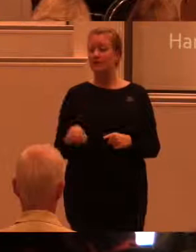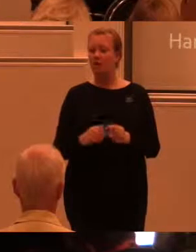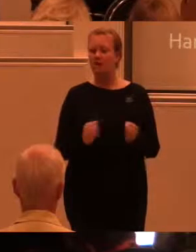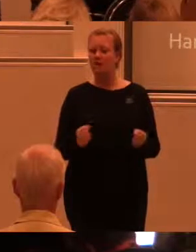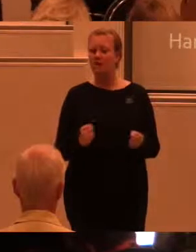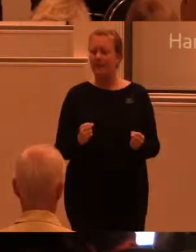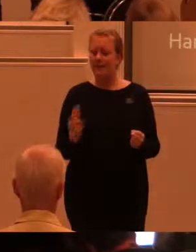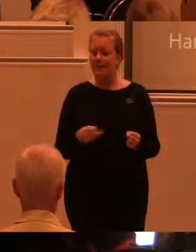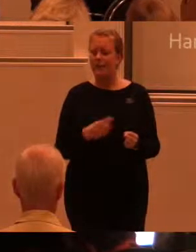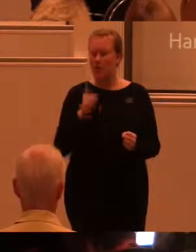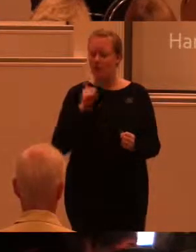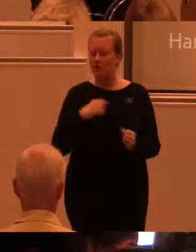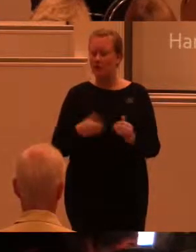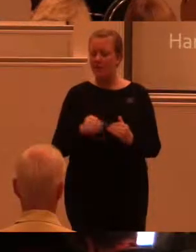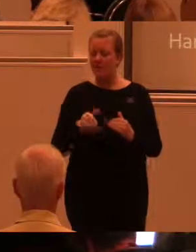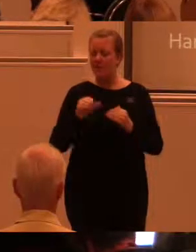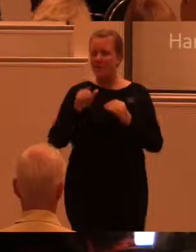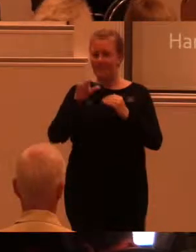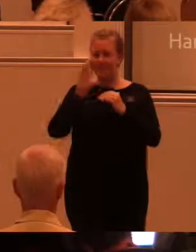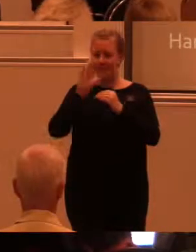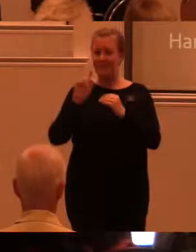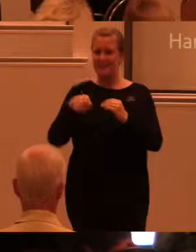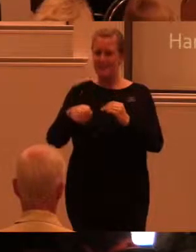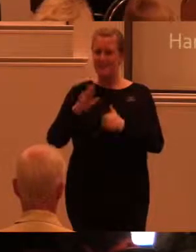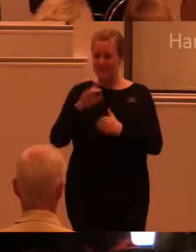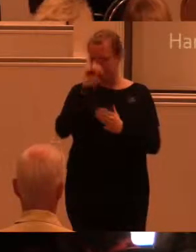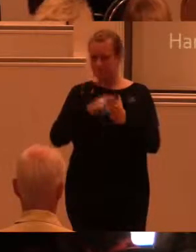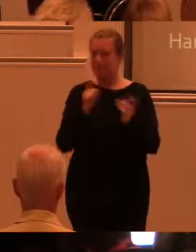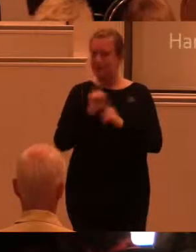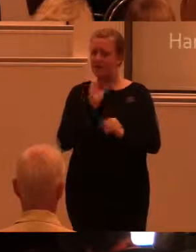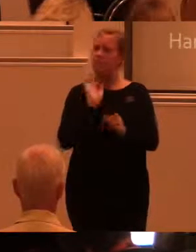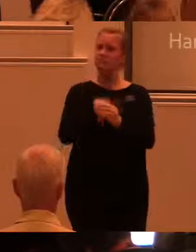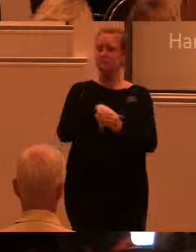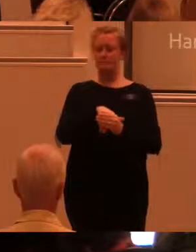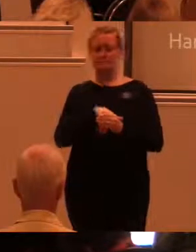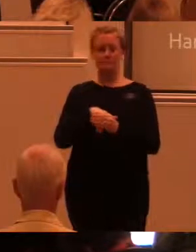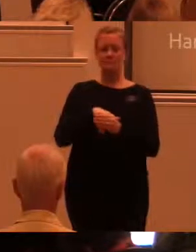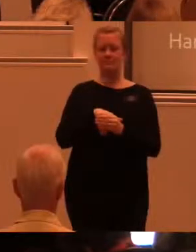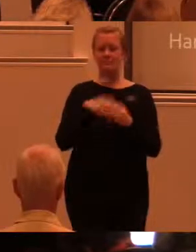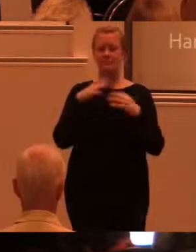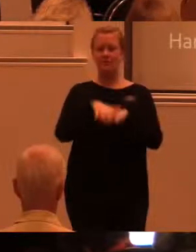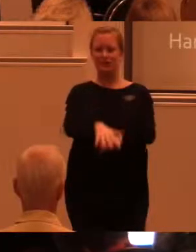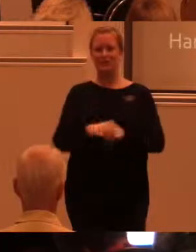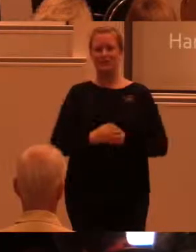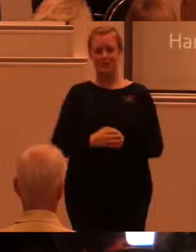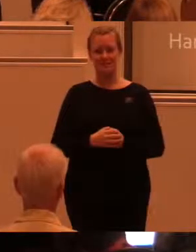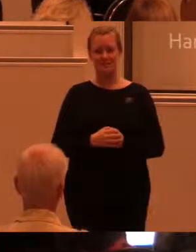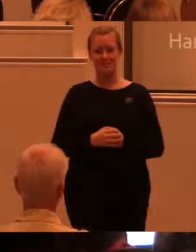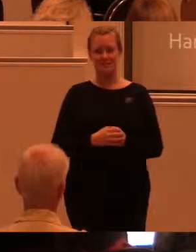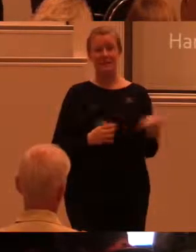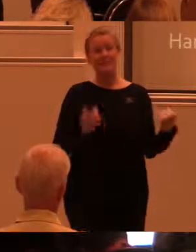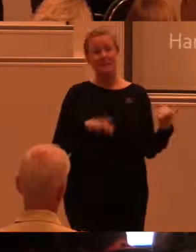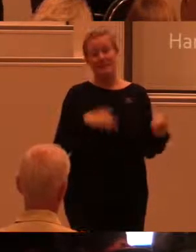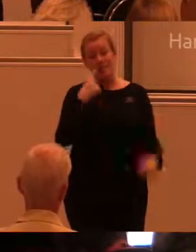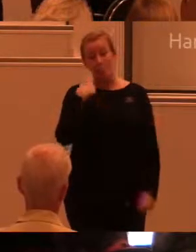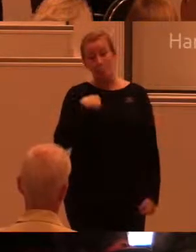lite mer för att människor ska inkluderas. Alltid. I olika sammanhang. Jag tog exemplet igår när